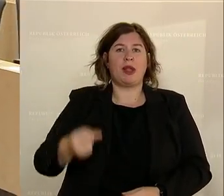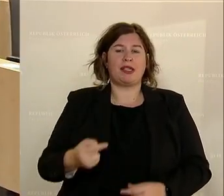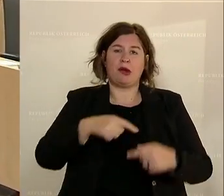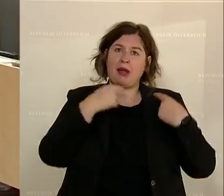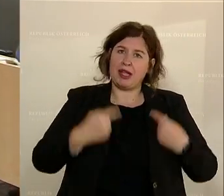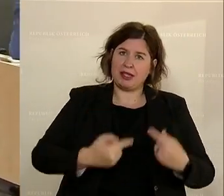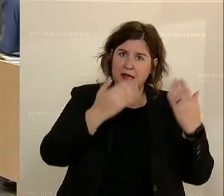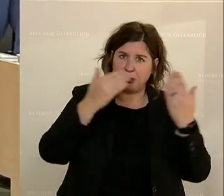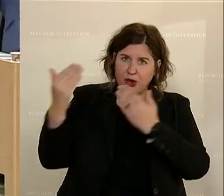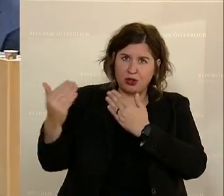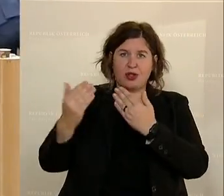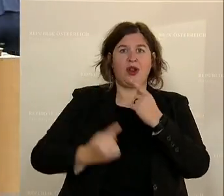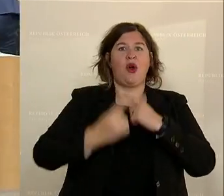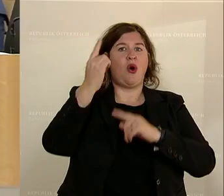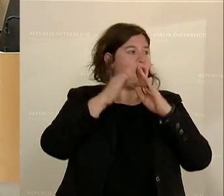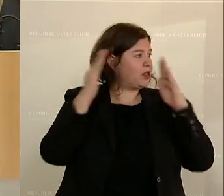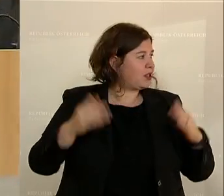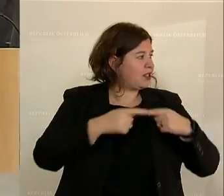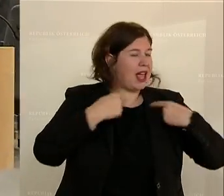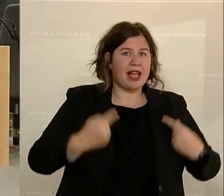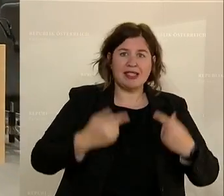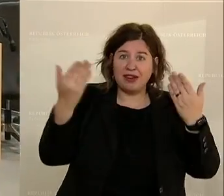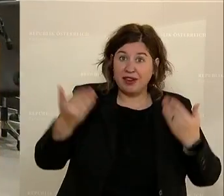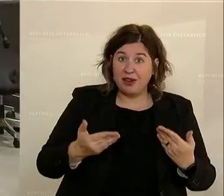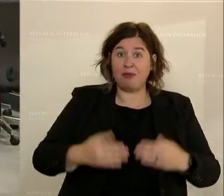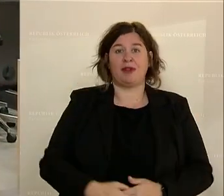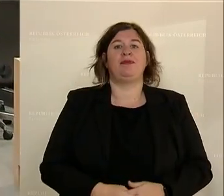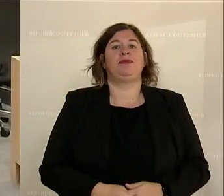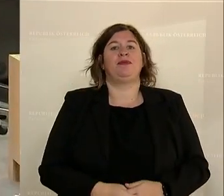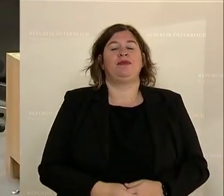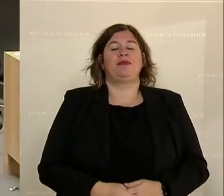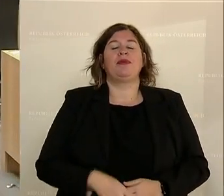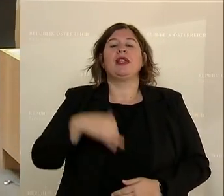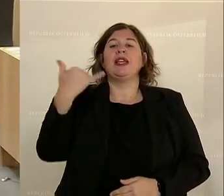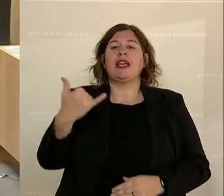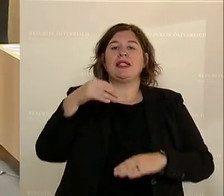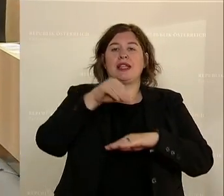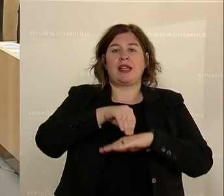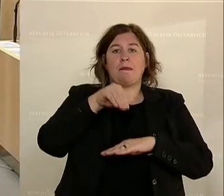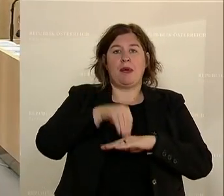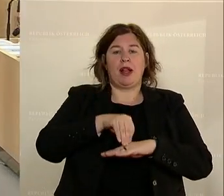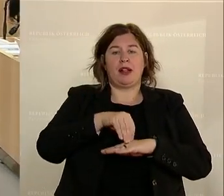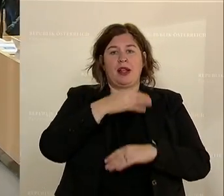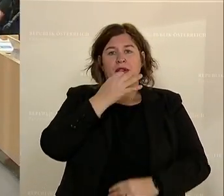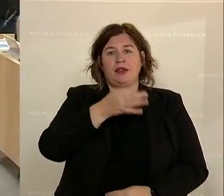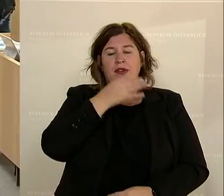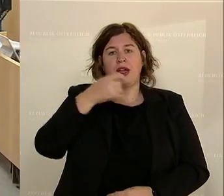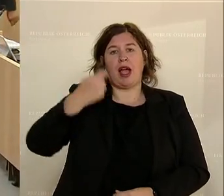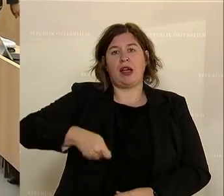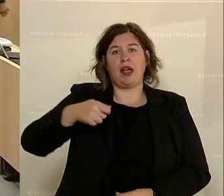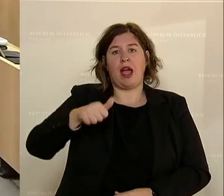Mikrofon. Herzlich willkommen. Zu Wort gemeldet ist der Abgeordnete